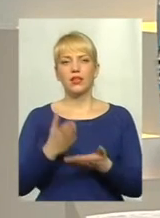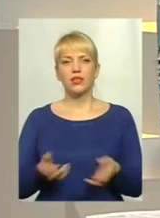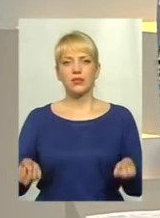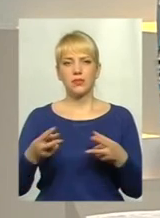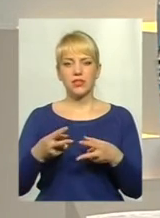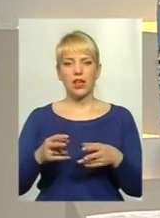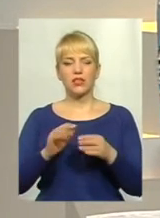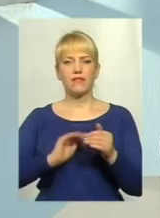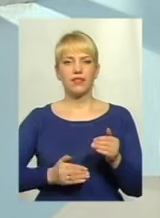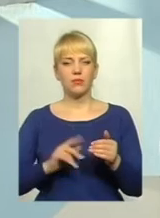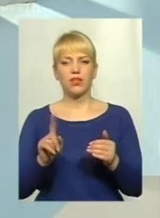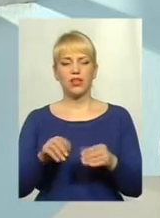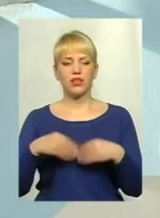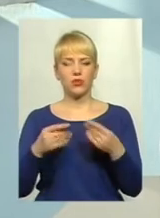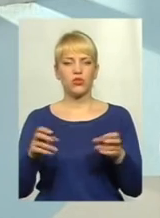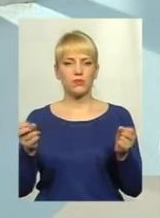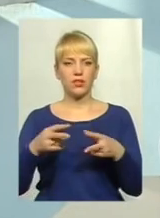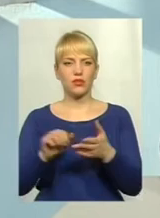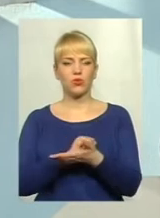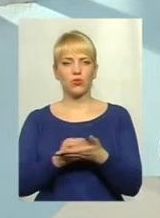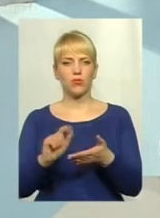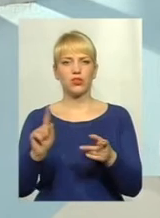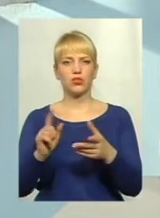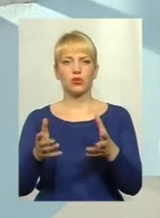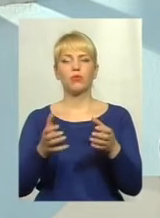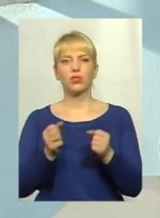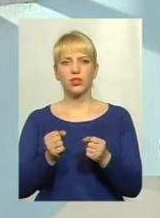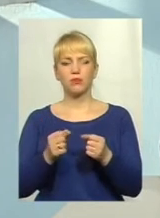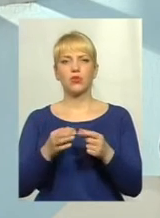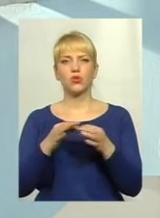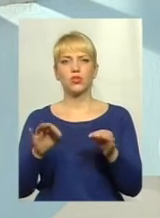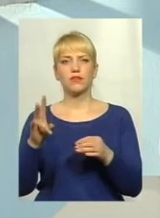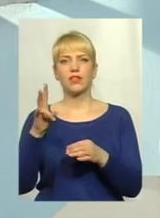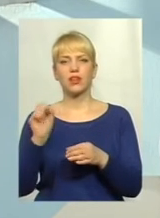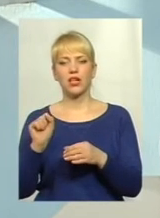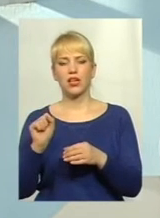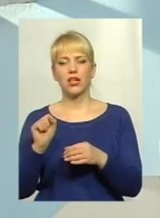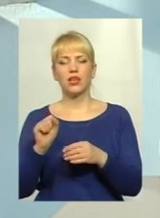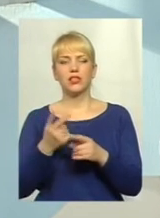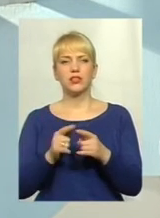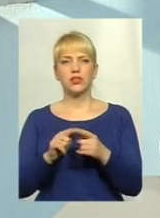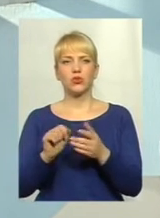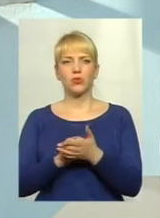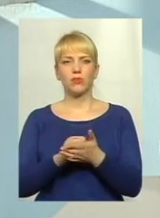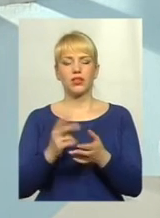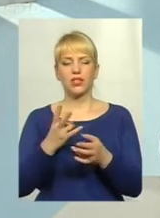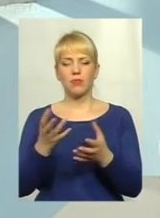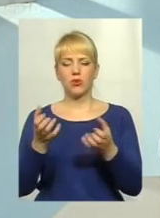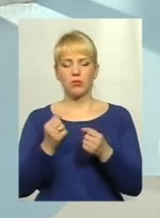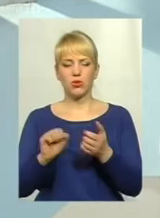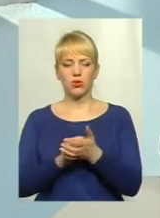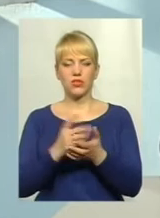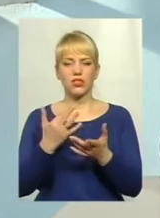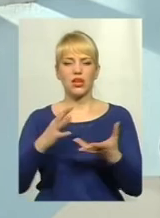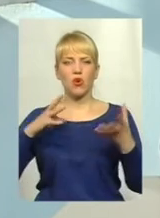ці документи. Для того, щоб отримати дозвіл на викиді, потрібно розробити документи, в яких обґрунтовуються обсяги